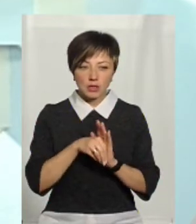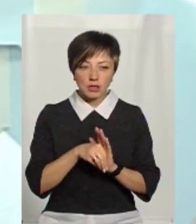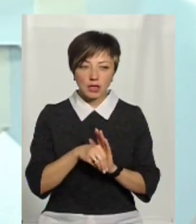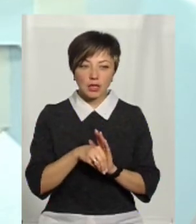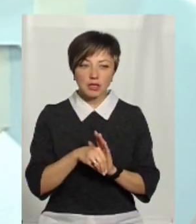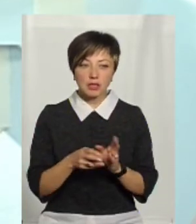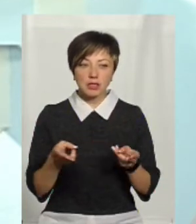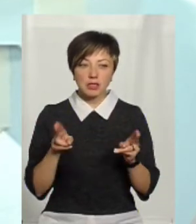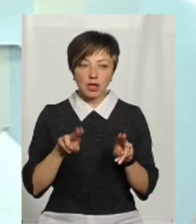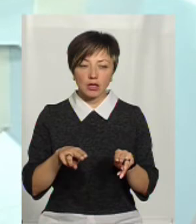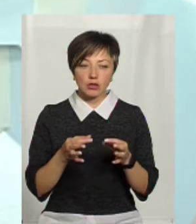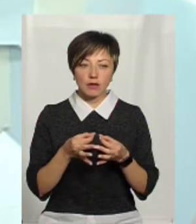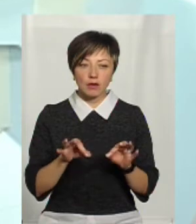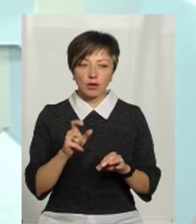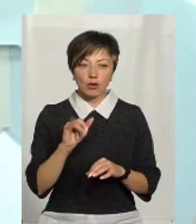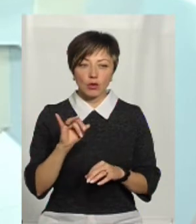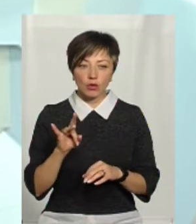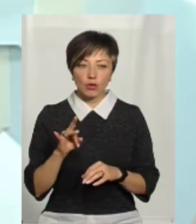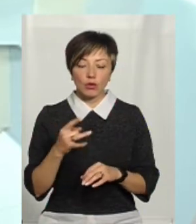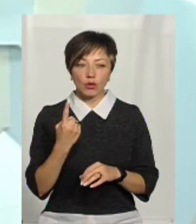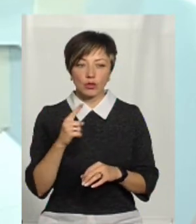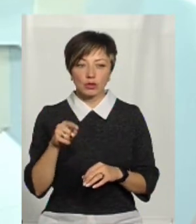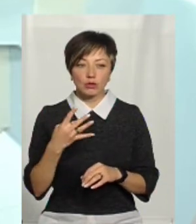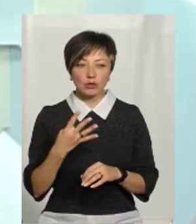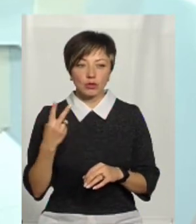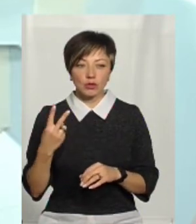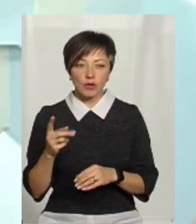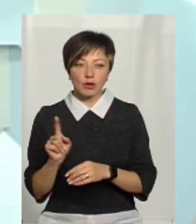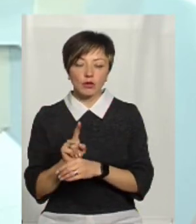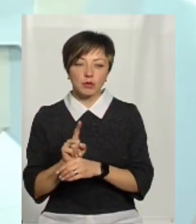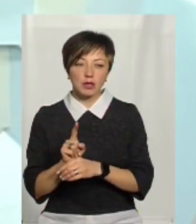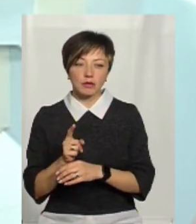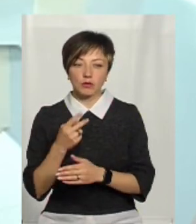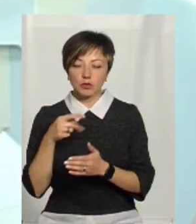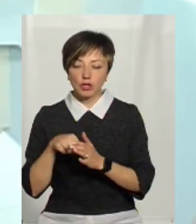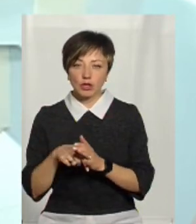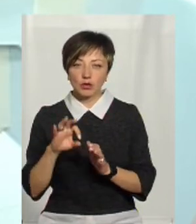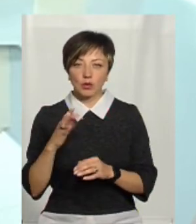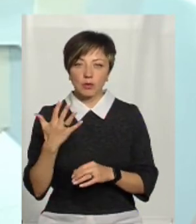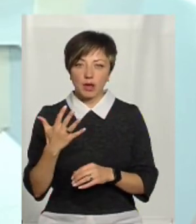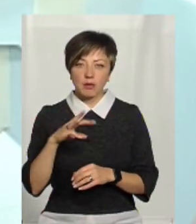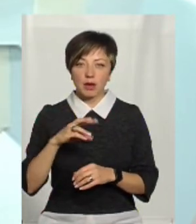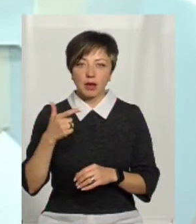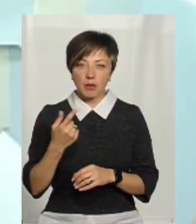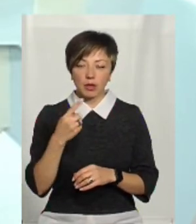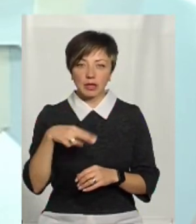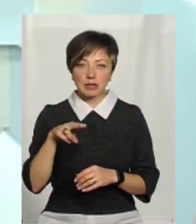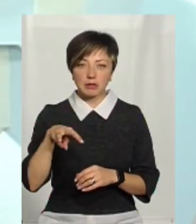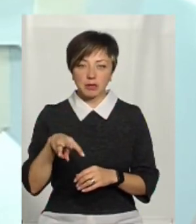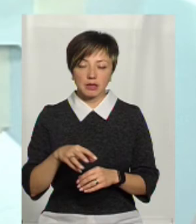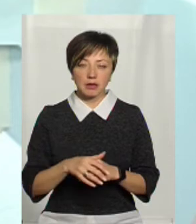залишково вільного хлора склала 1,42, при нормативному значенні 0,5 мг на дециметр